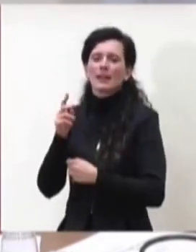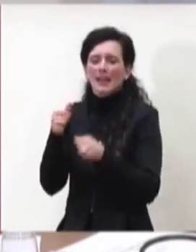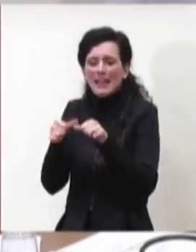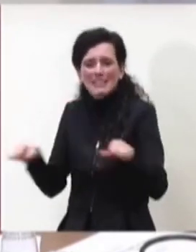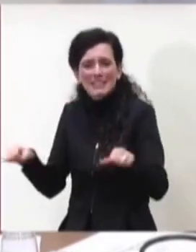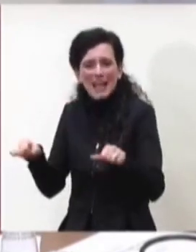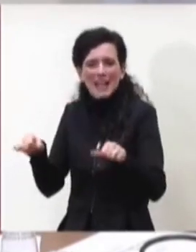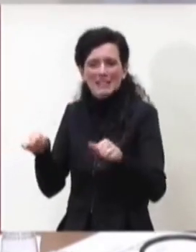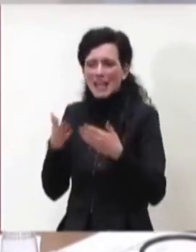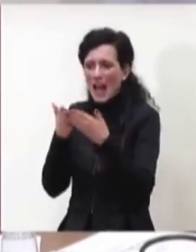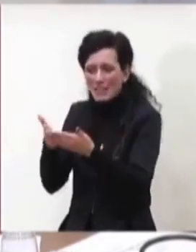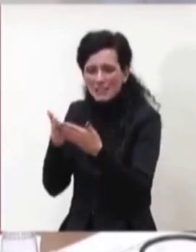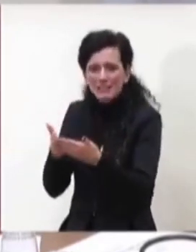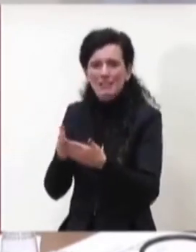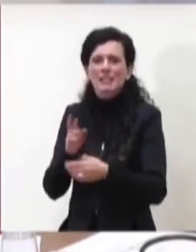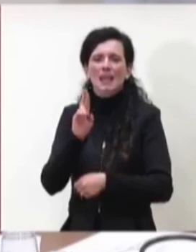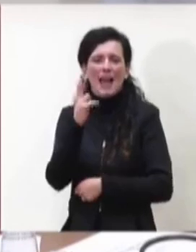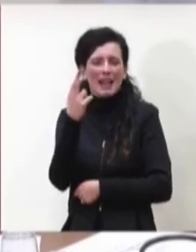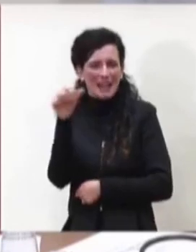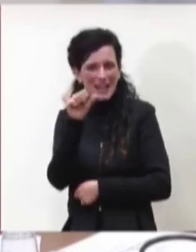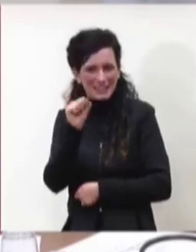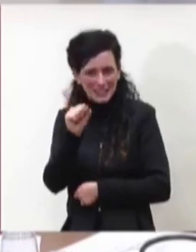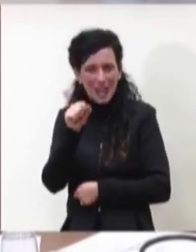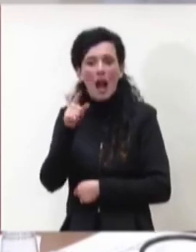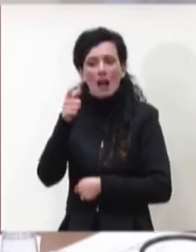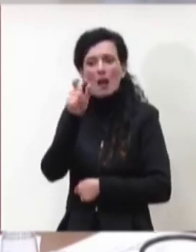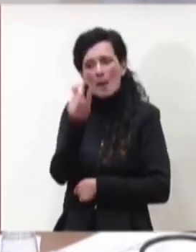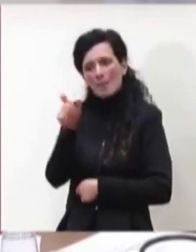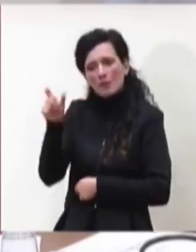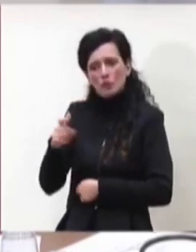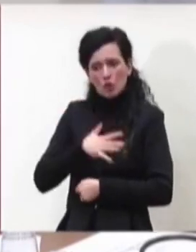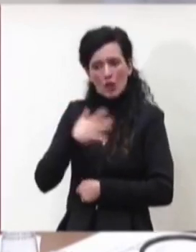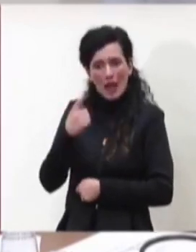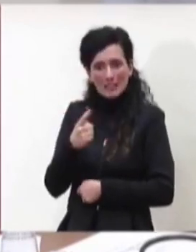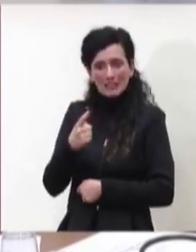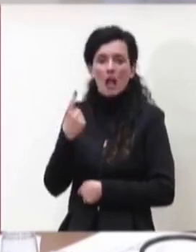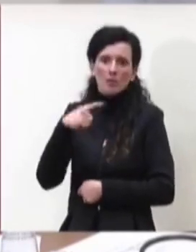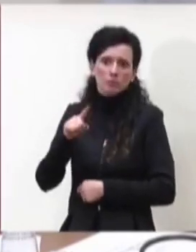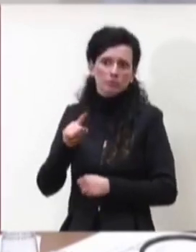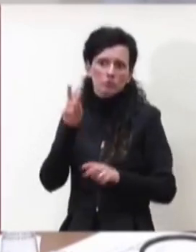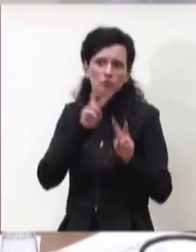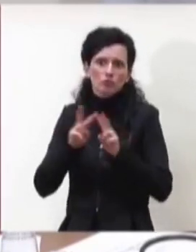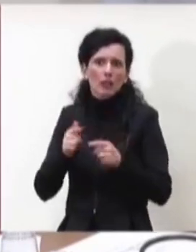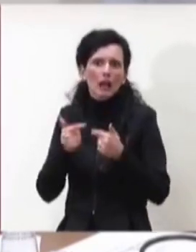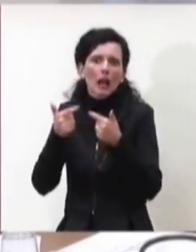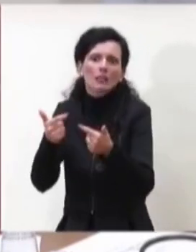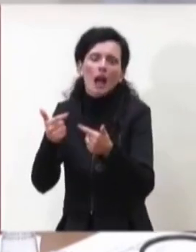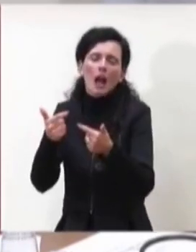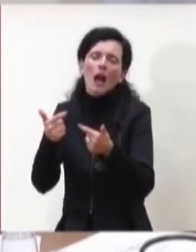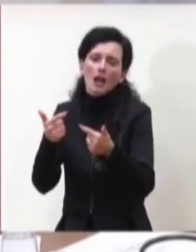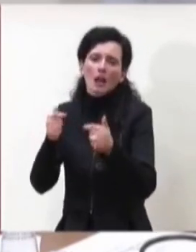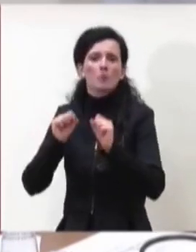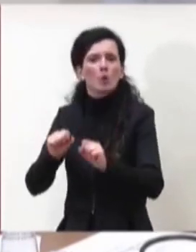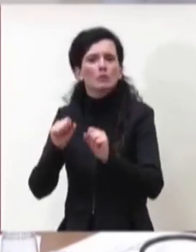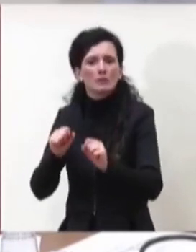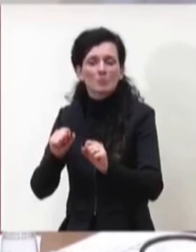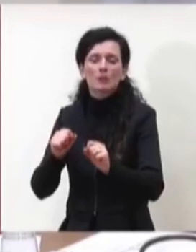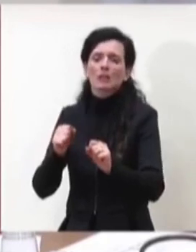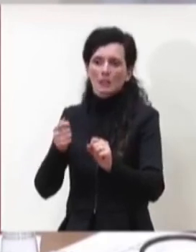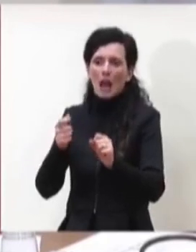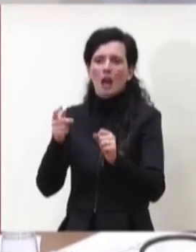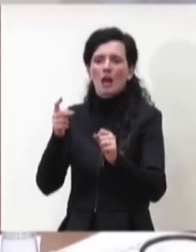residenze sanitarie assistite si può mirare a ridurre in un primo momento la